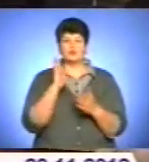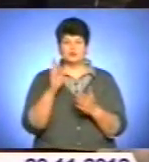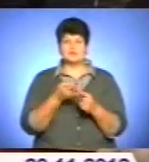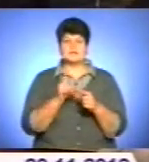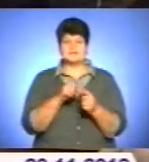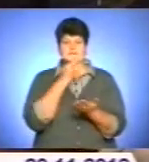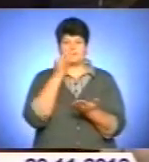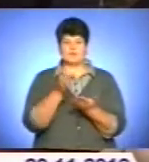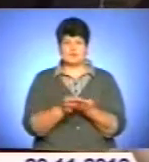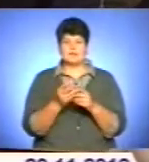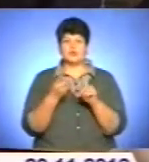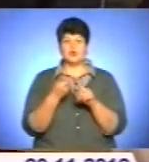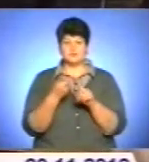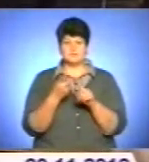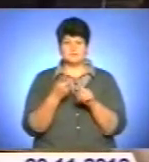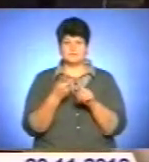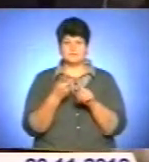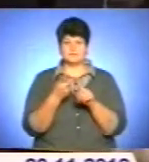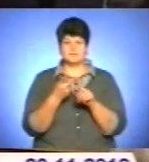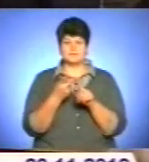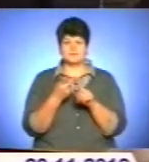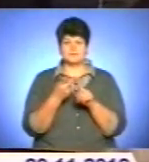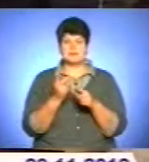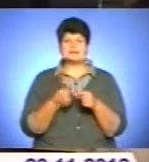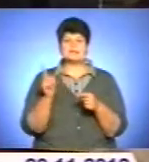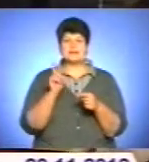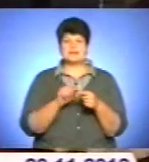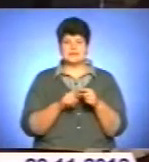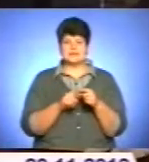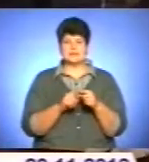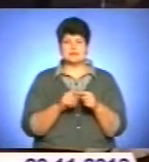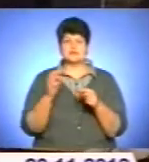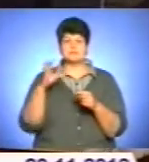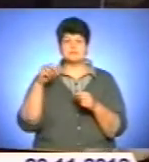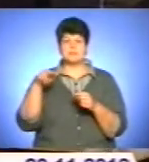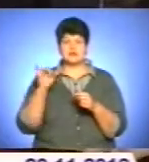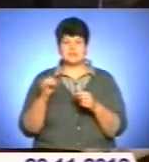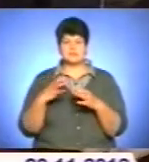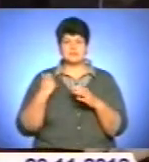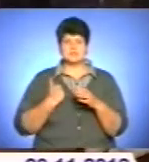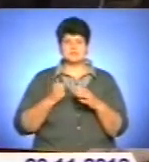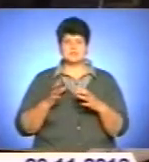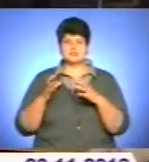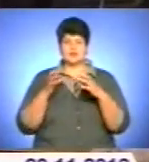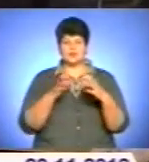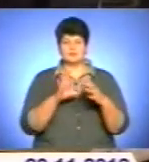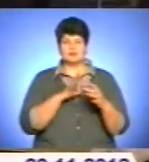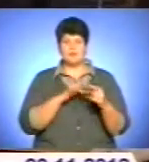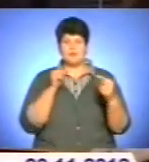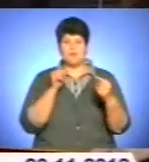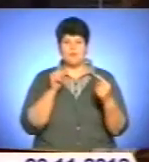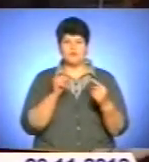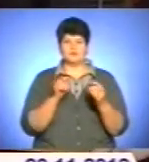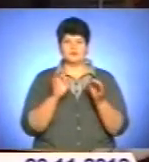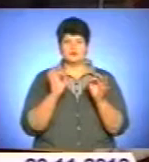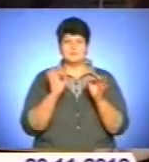відповідальність. Друге, за дії спецзаворів, які використовували спеціальні засоби проти перевиборів, які не